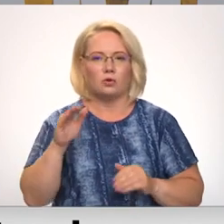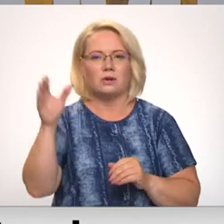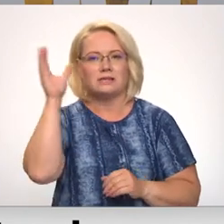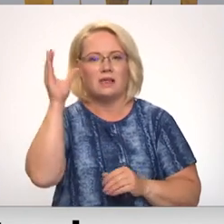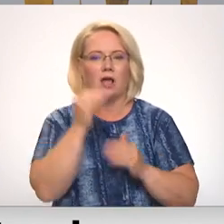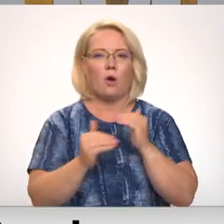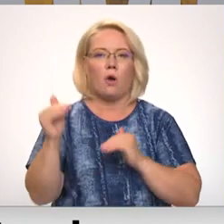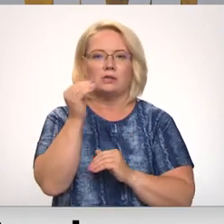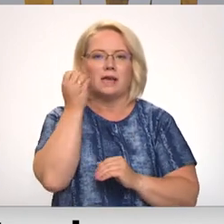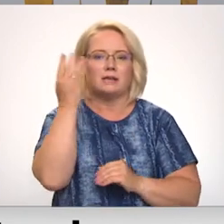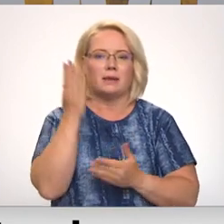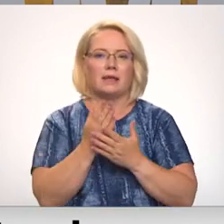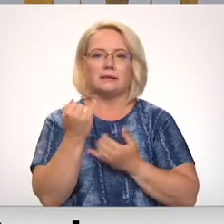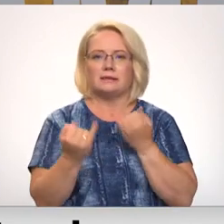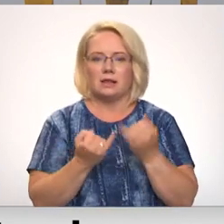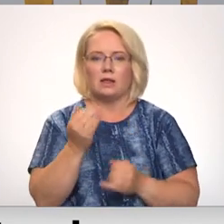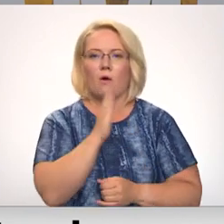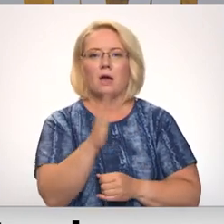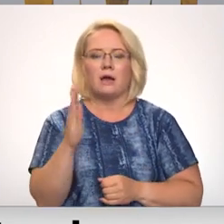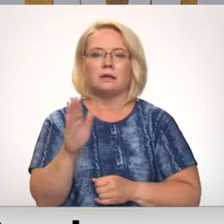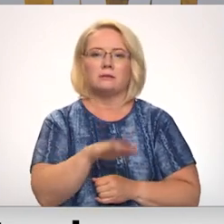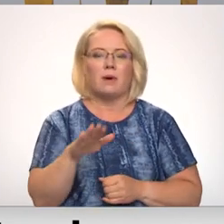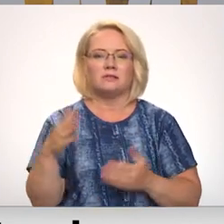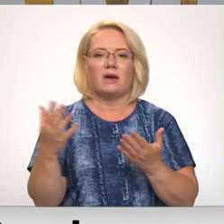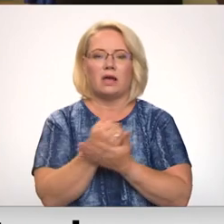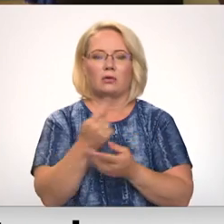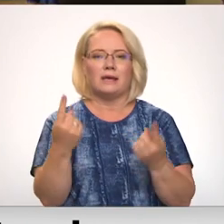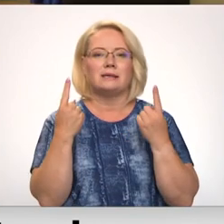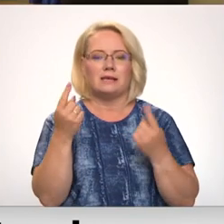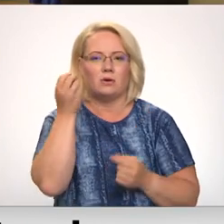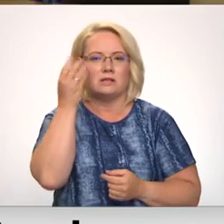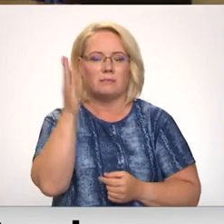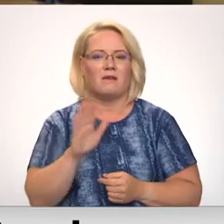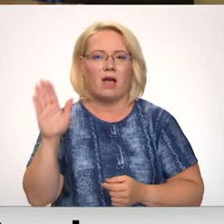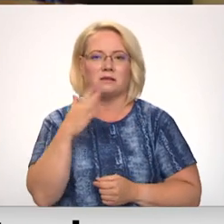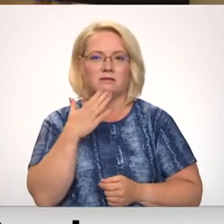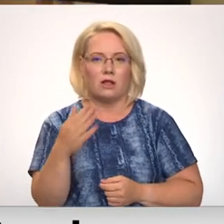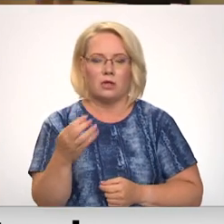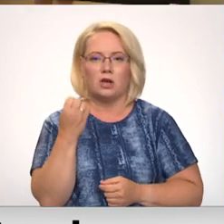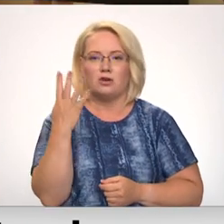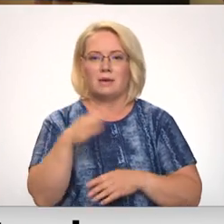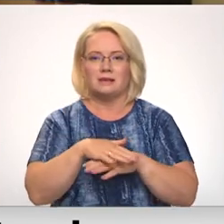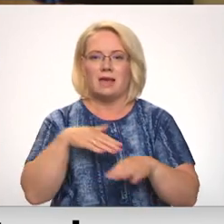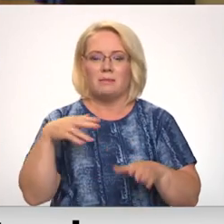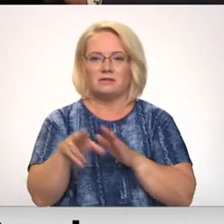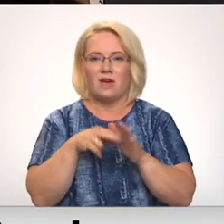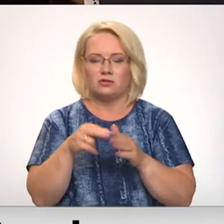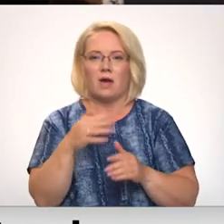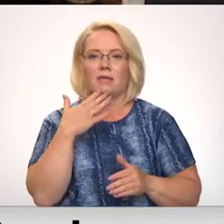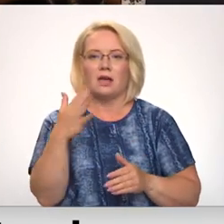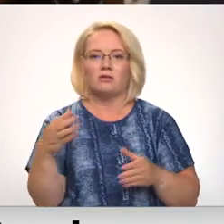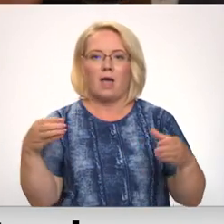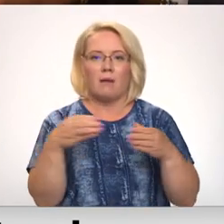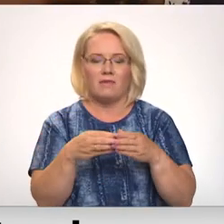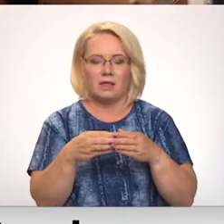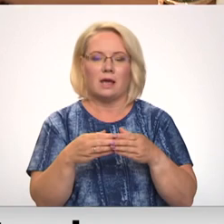teikt cienīta, kur katram bērnēm ir tiesības iegūt izcili izglītību valsts valodā. 14. sājumas vēlēšanās no Nacionālās apvienības kandidē kopumā